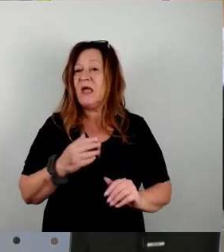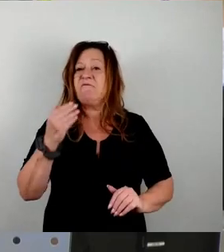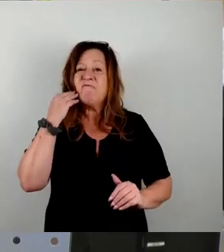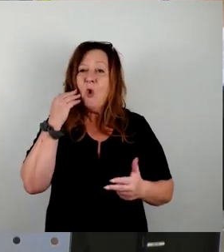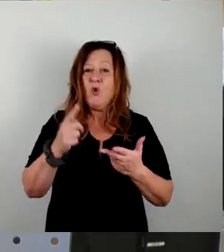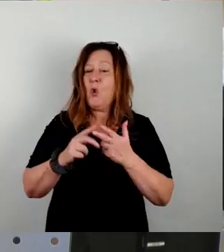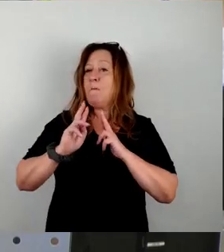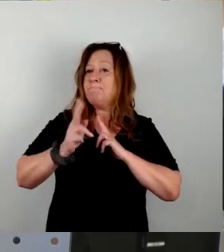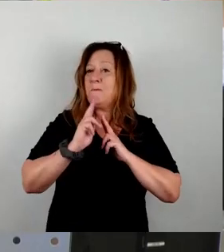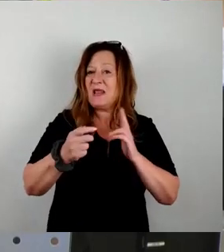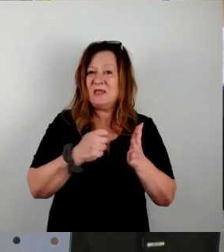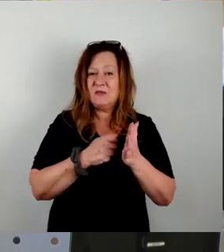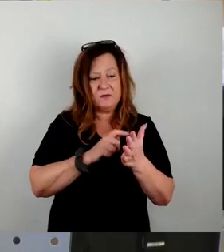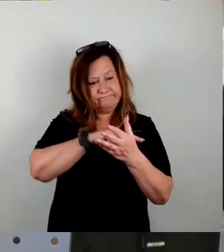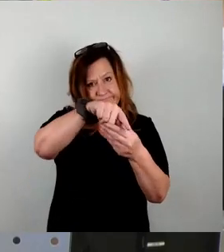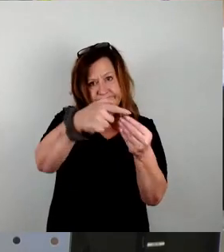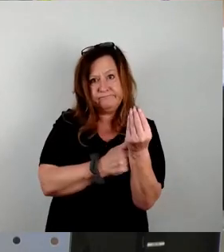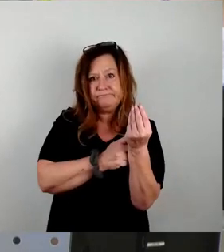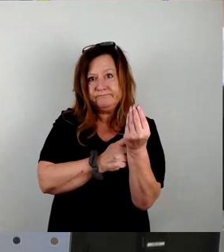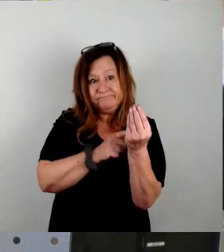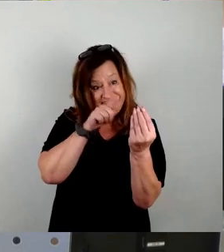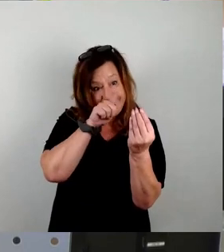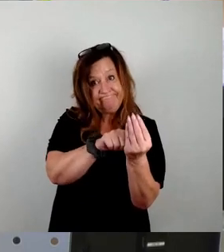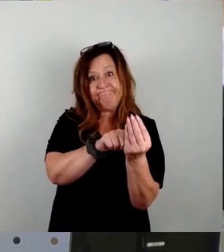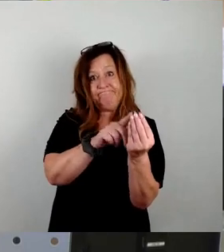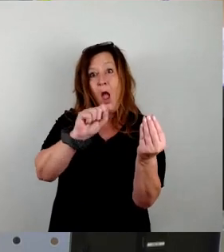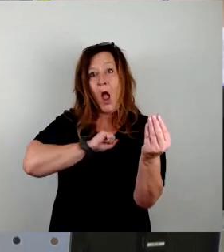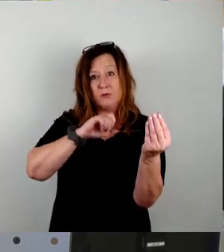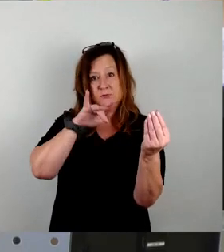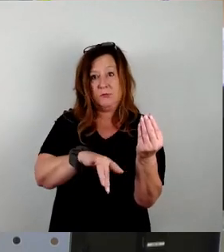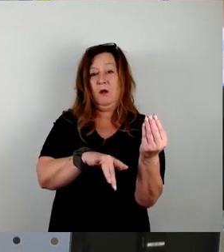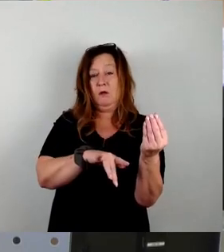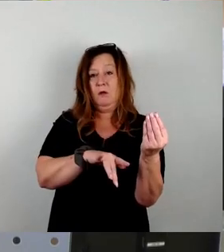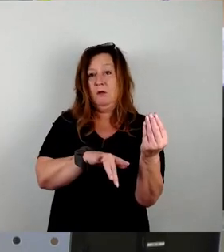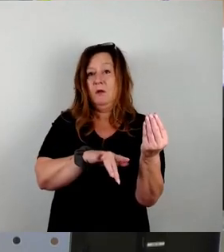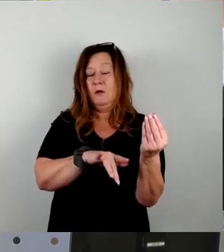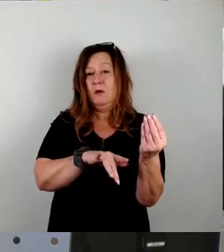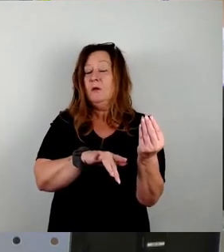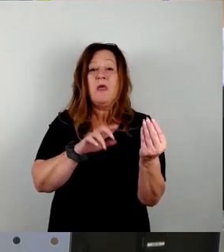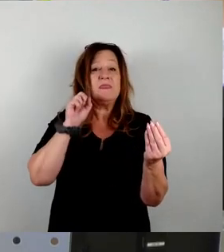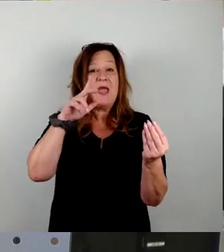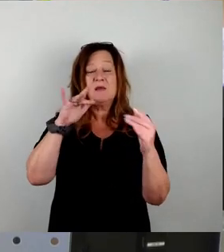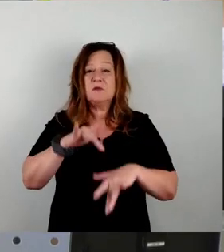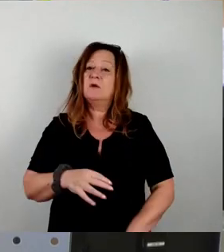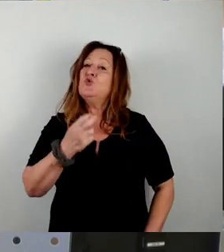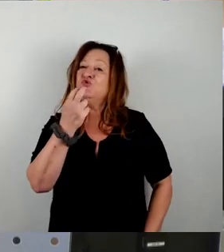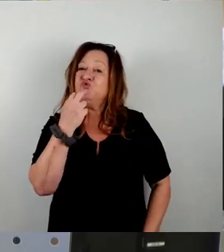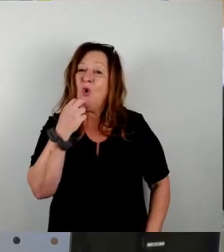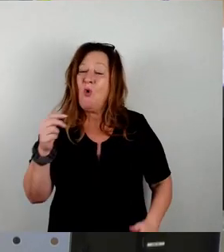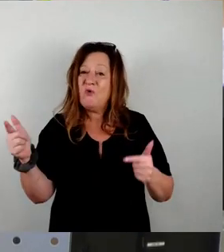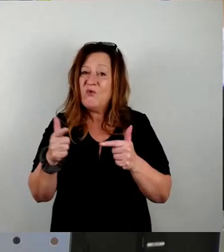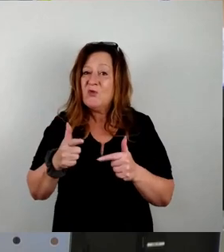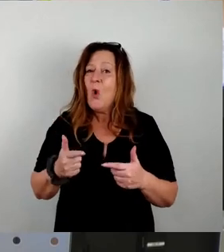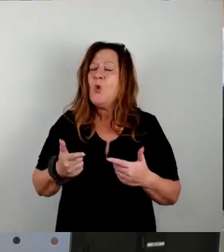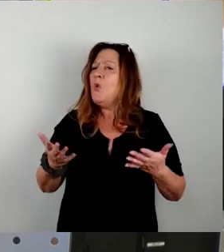die Mobilitätskosten, das ist eigentlich die Angst, die die Bevölkerung hat und mit der müssen wir uns auseinandersetzen, weil die im Prinzip täglich präsent ist. Was die Stromversorgung betrifft, sie ist im Prinzip auch